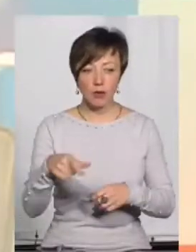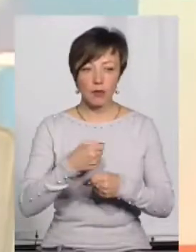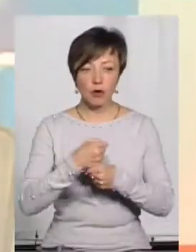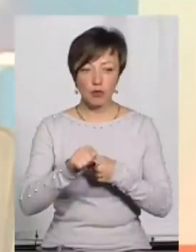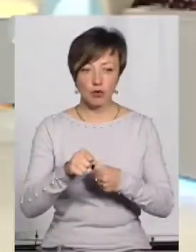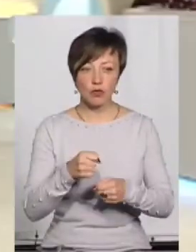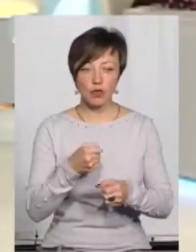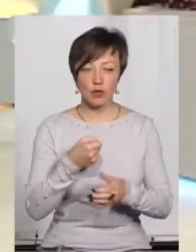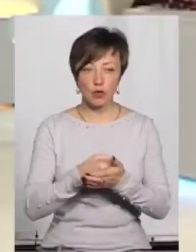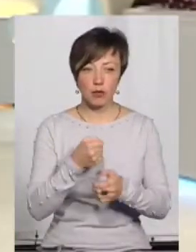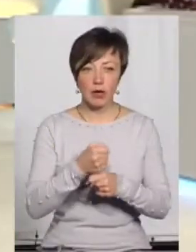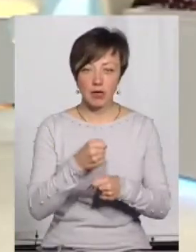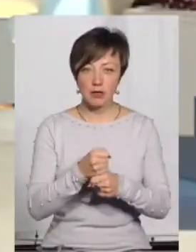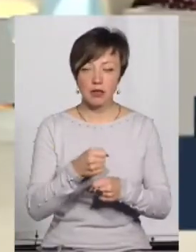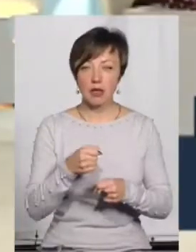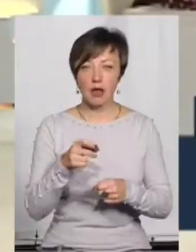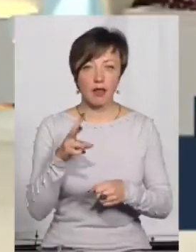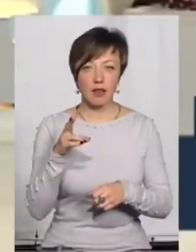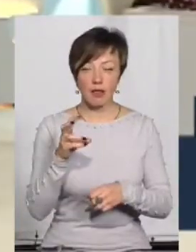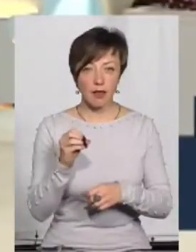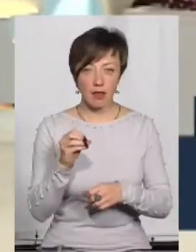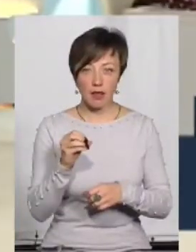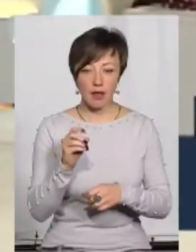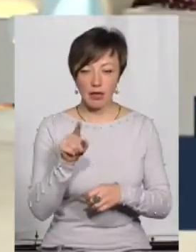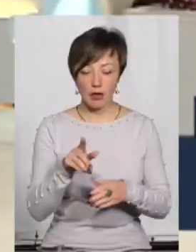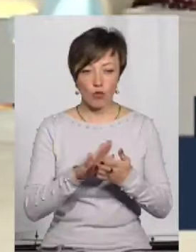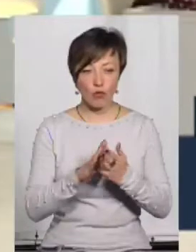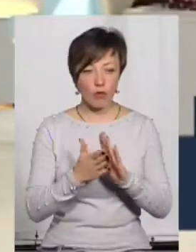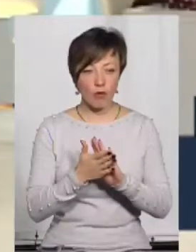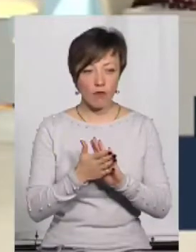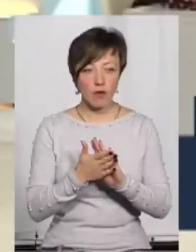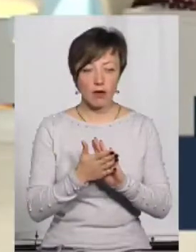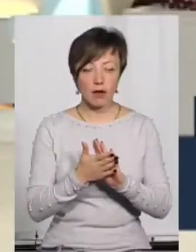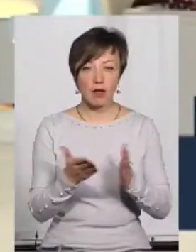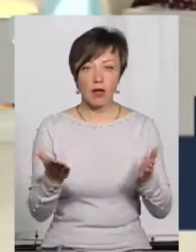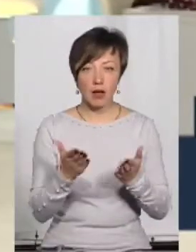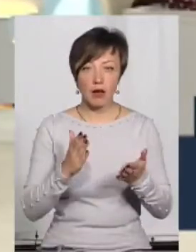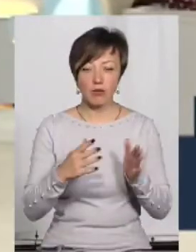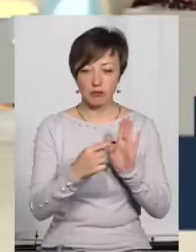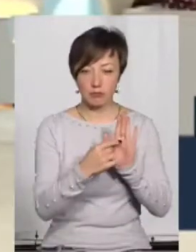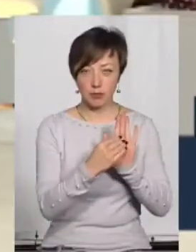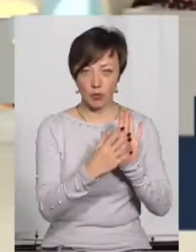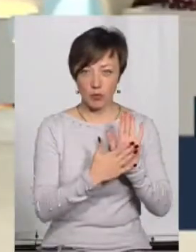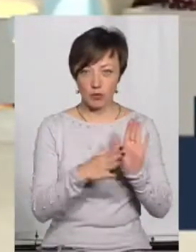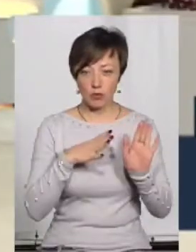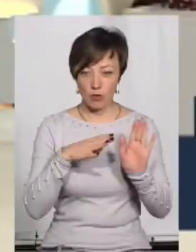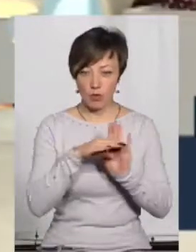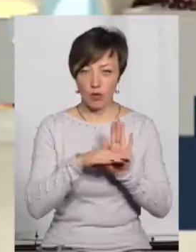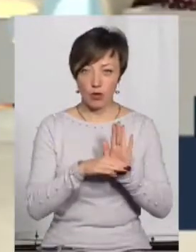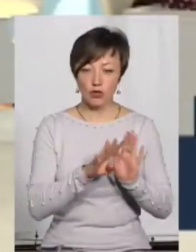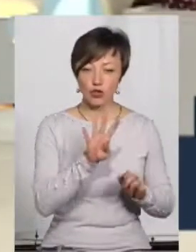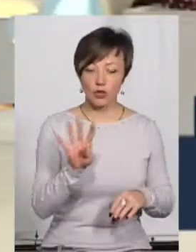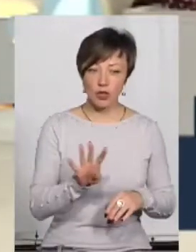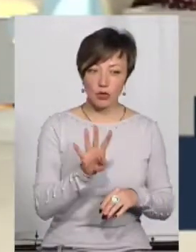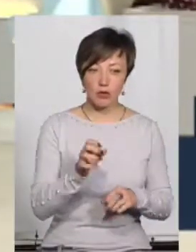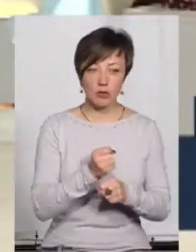примушували до праці, тобто вони працювали не на тих умовах, на яких вони домовлялися. Тобто певний час, там 4